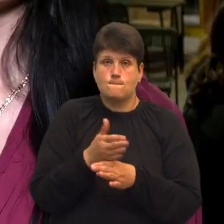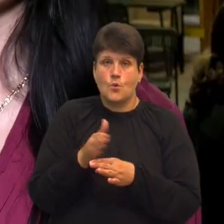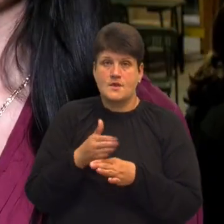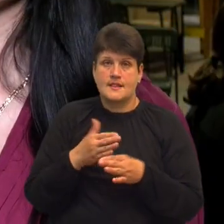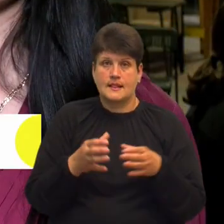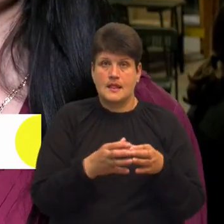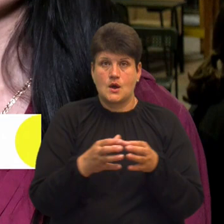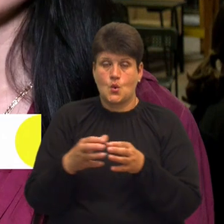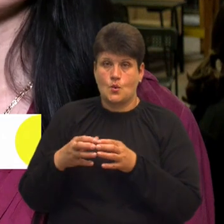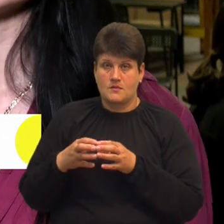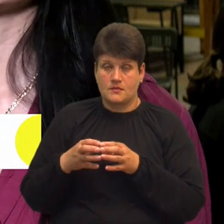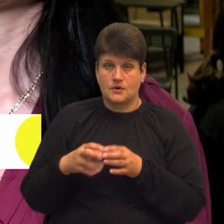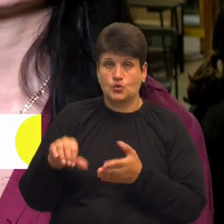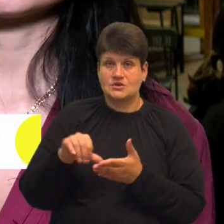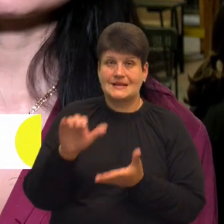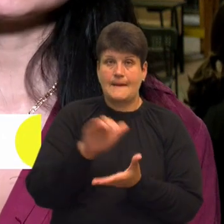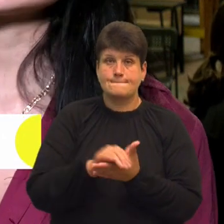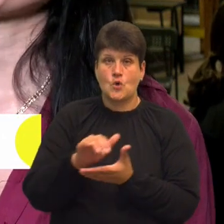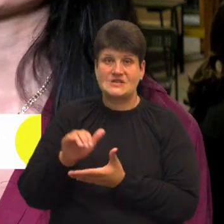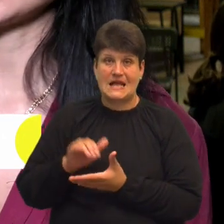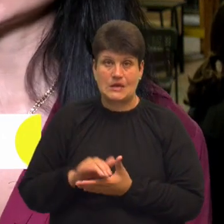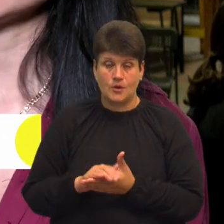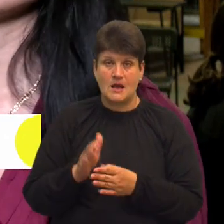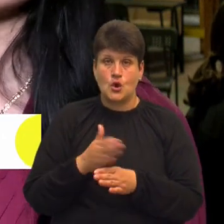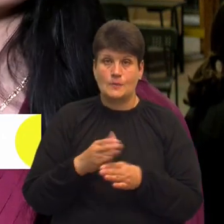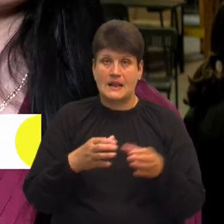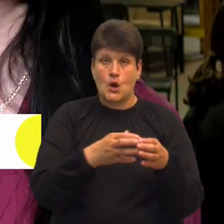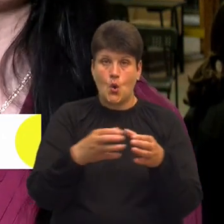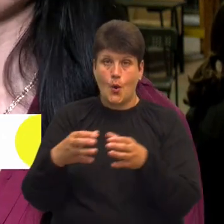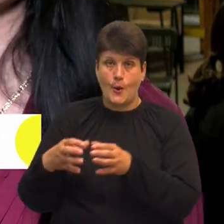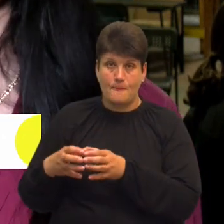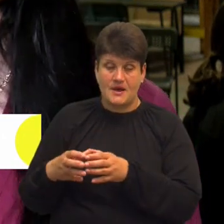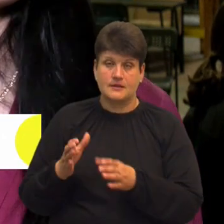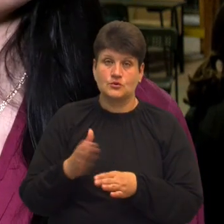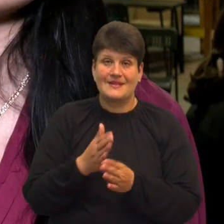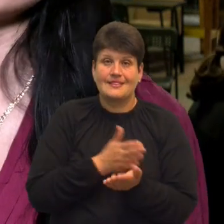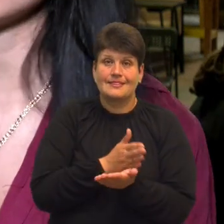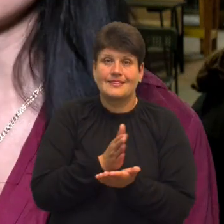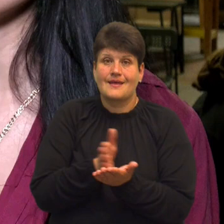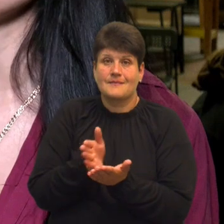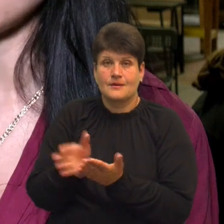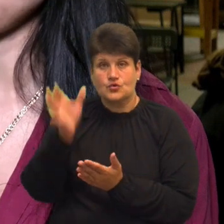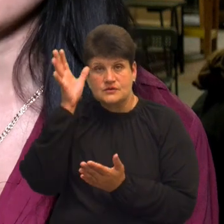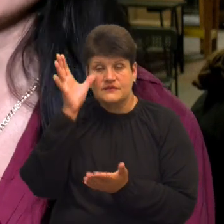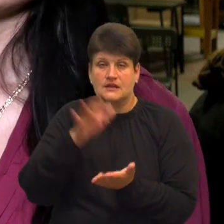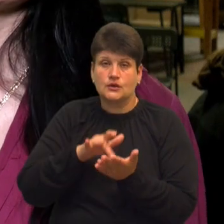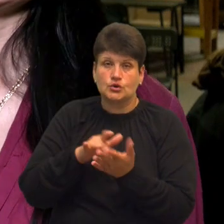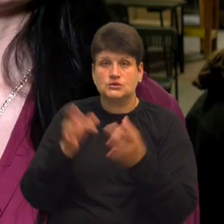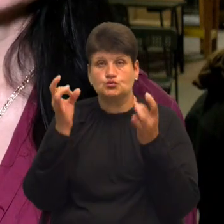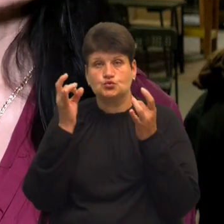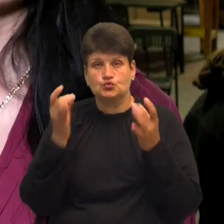Учасники познайомилися, розбилися по командах, тобто ми розпреділили напрямки, це є освіта, туризм та культура.